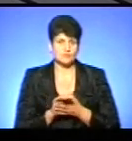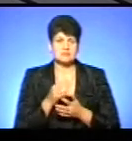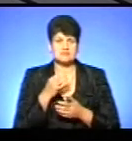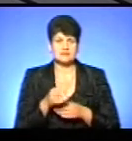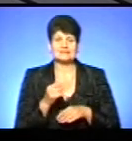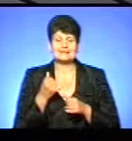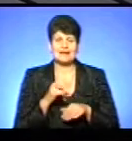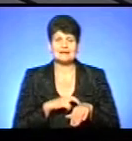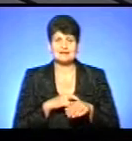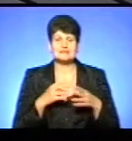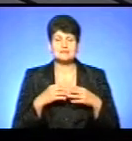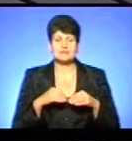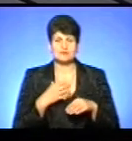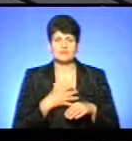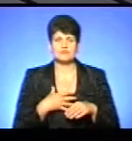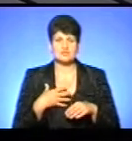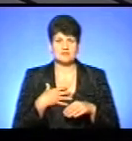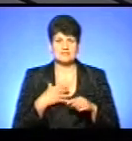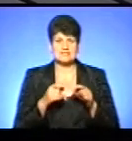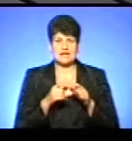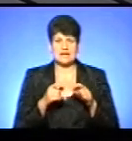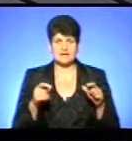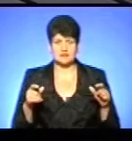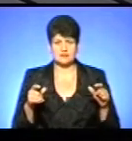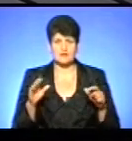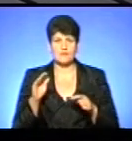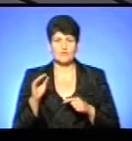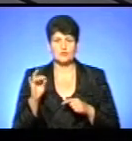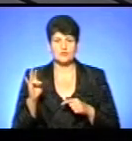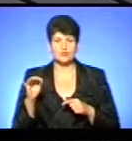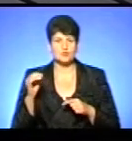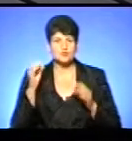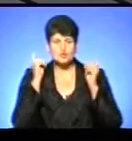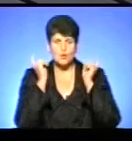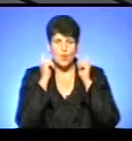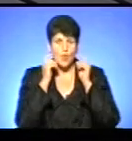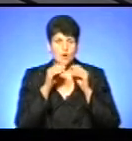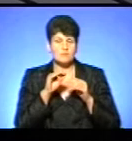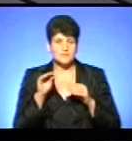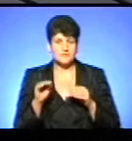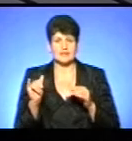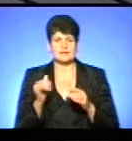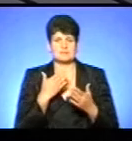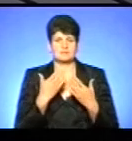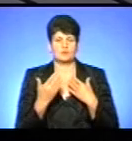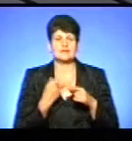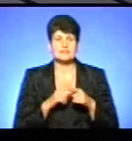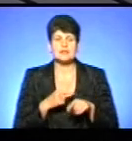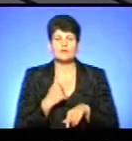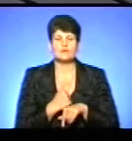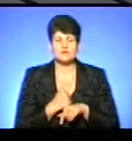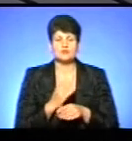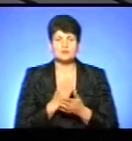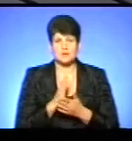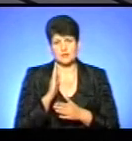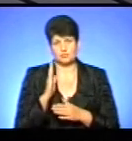для лікаря сімейного важливо це лінійка, фонендоскоп і спілкування. Оце основне обладнання, яке має